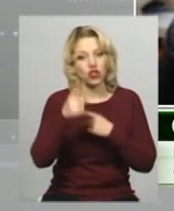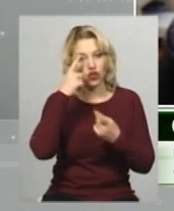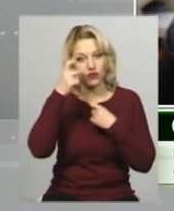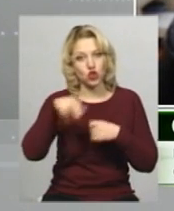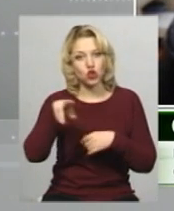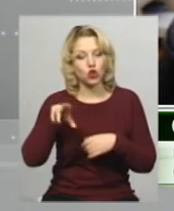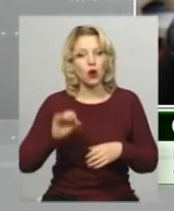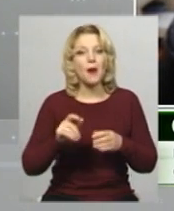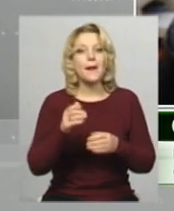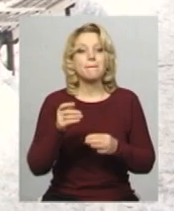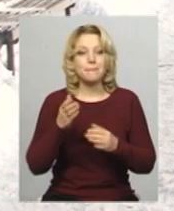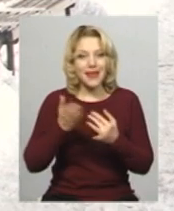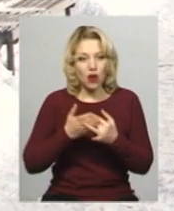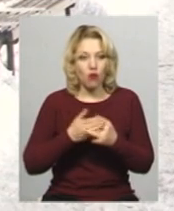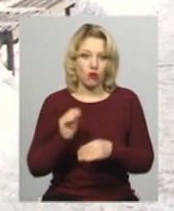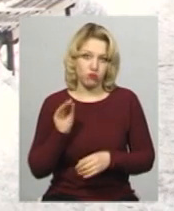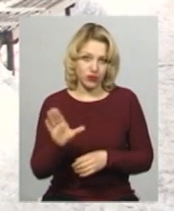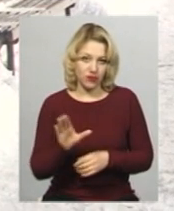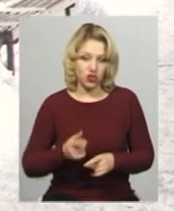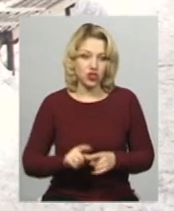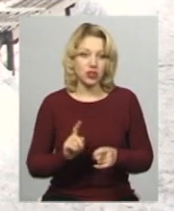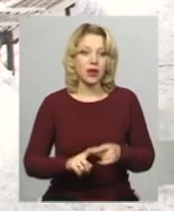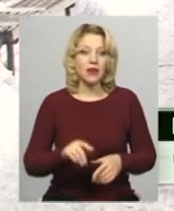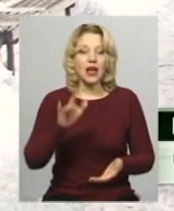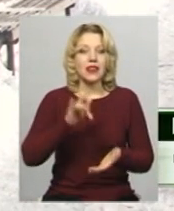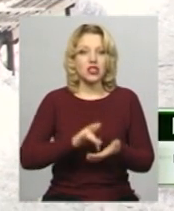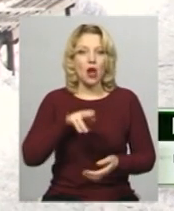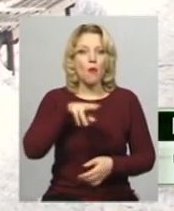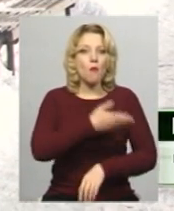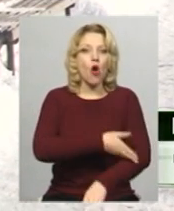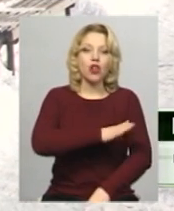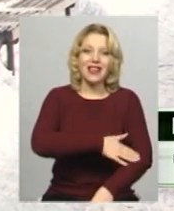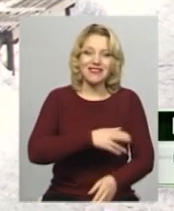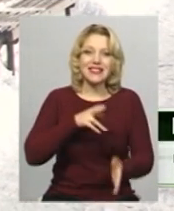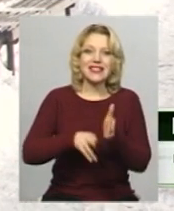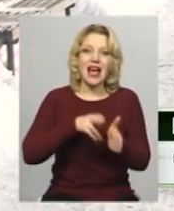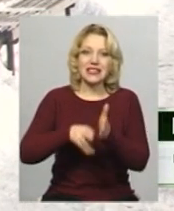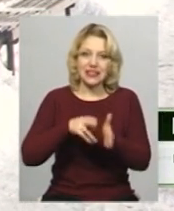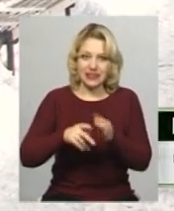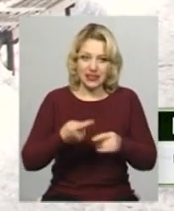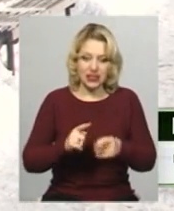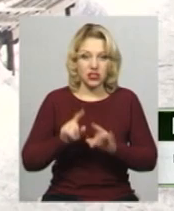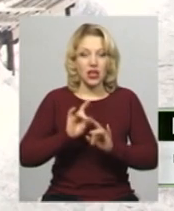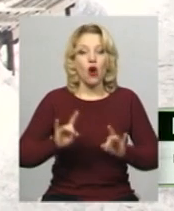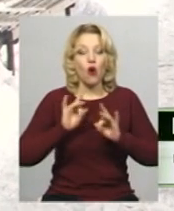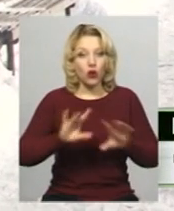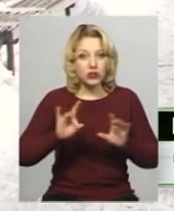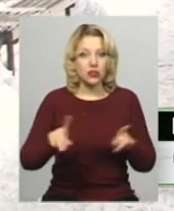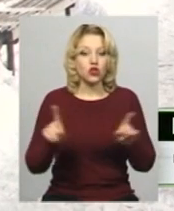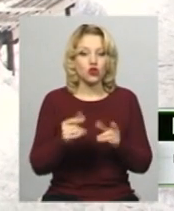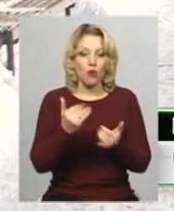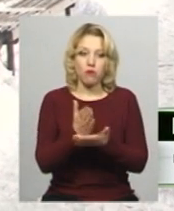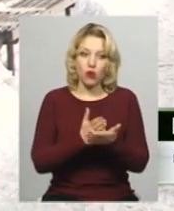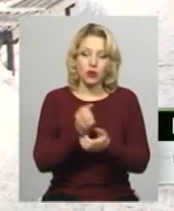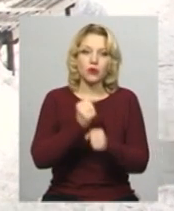про пільгове посвідчення. Начальник пасажирського сектору Полтавської дирекції залізничних перевезень Руслан Запорожець каже, нині послуга